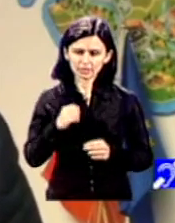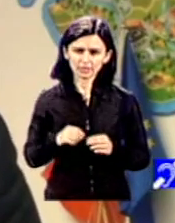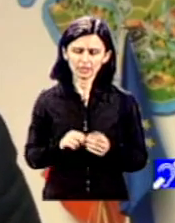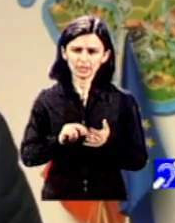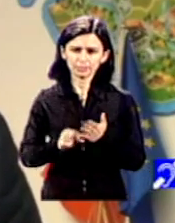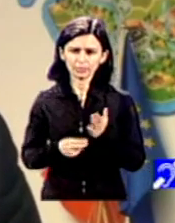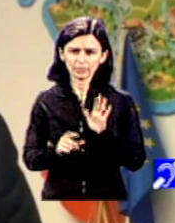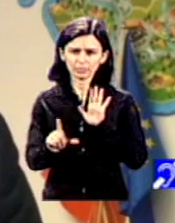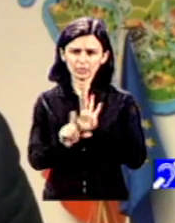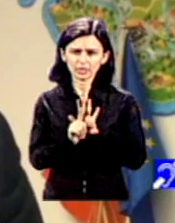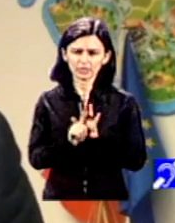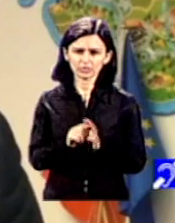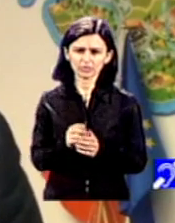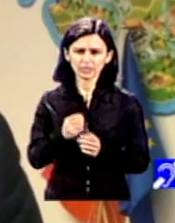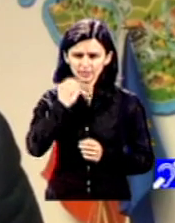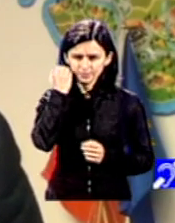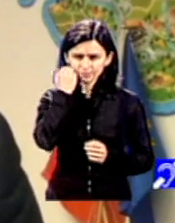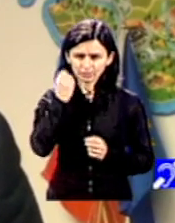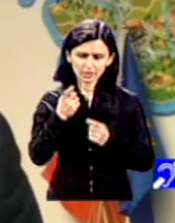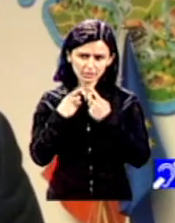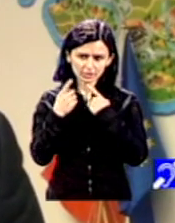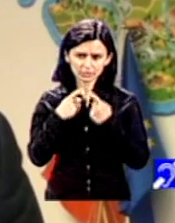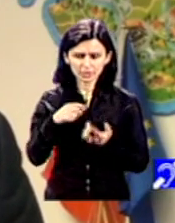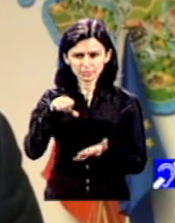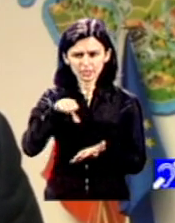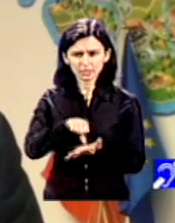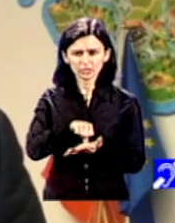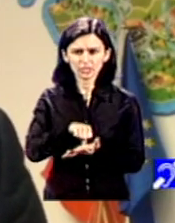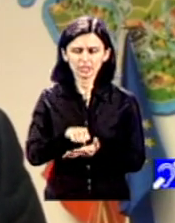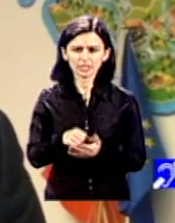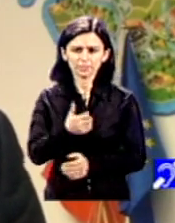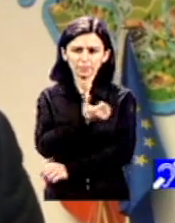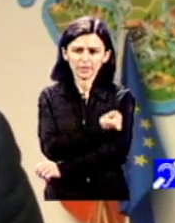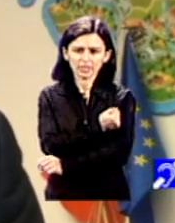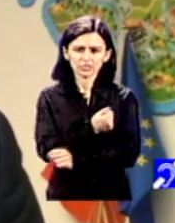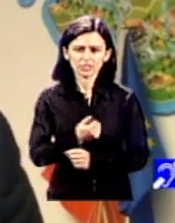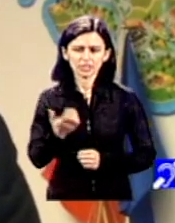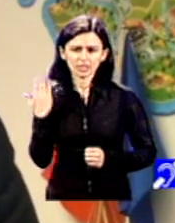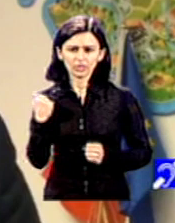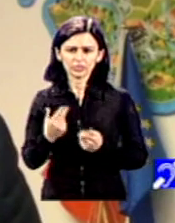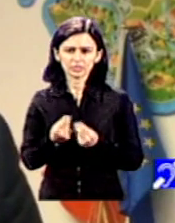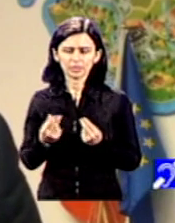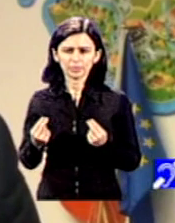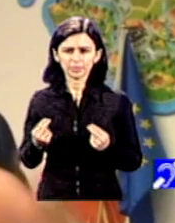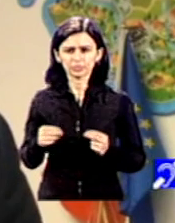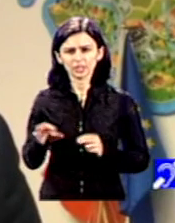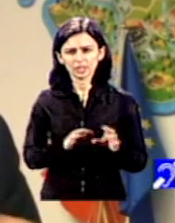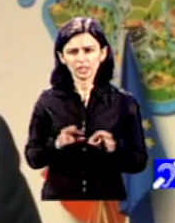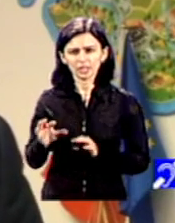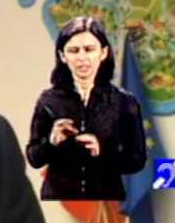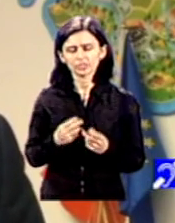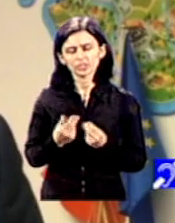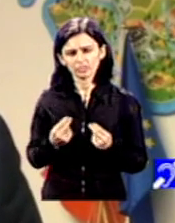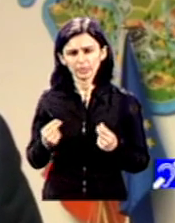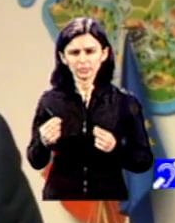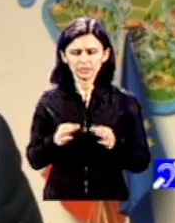inclusiv modul în care discutăm de centrele de vaccinare. Au fost mai devreme, au fost mai multe runde de alegeri, au fost o serie întreagă de